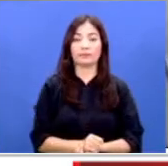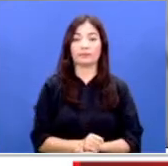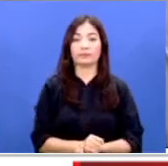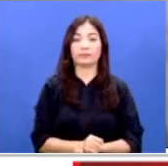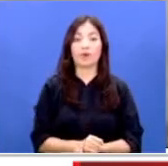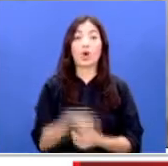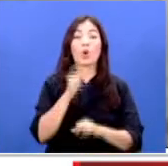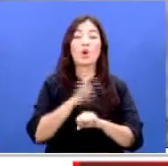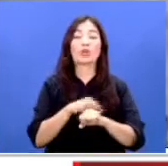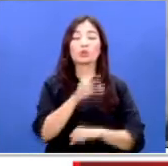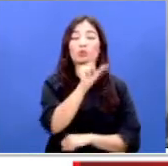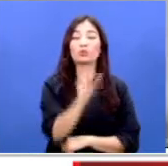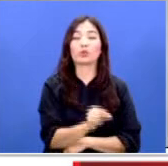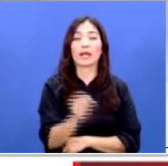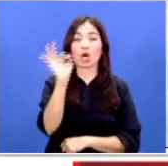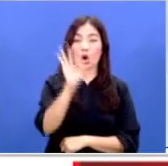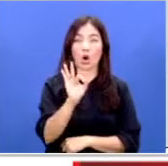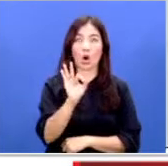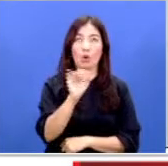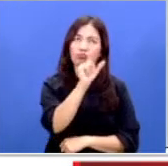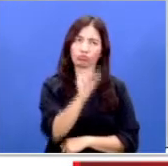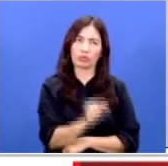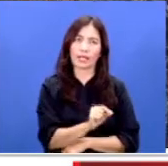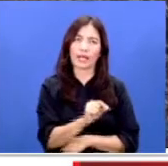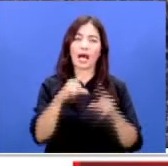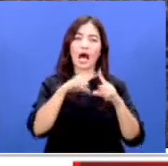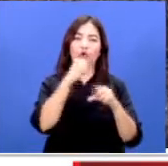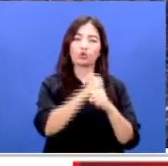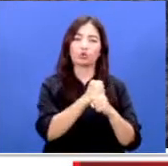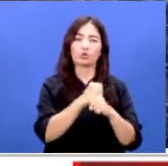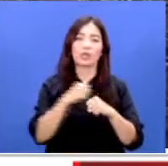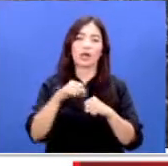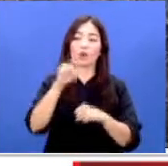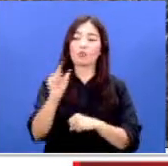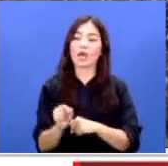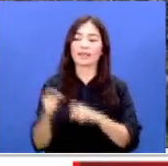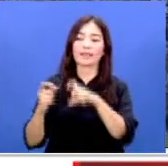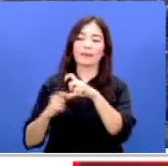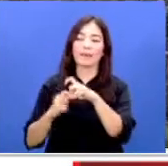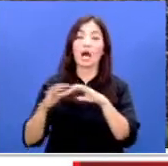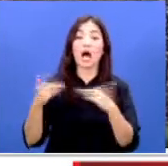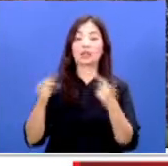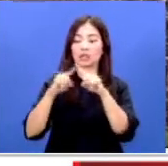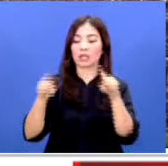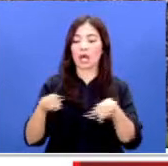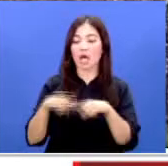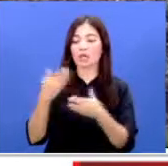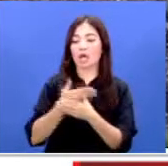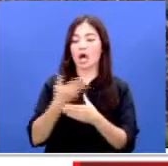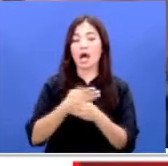sepanjang bulan Agustus dan September berdasarkan data dari Dinas Kesehatan